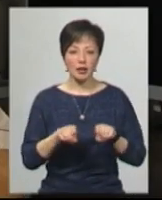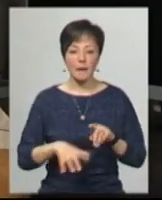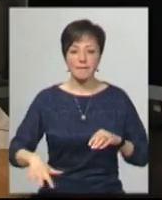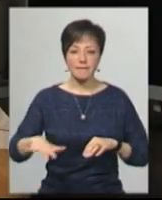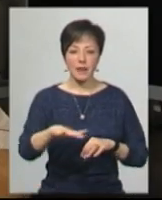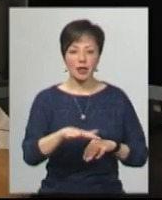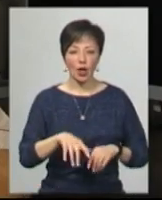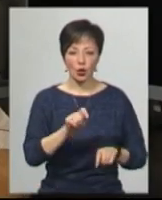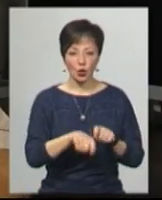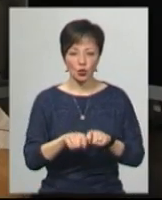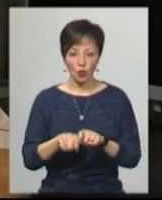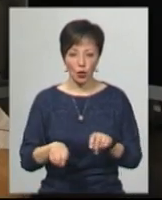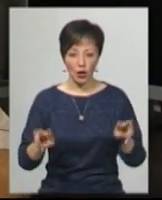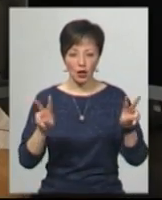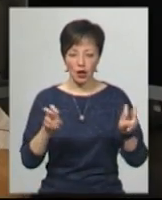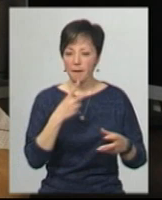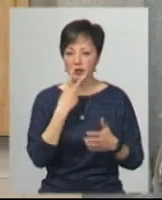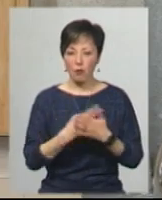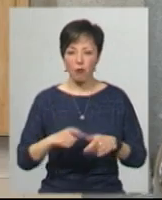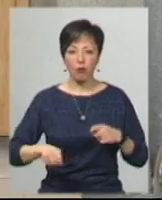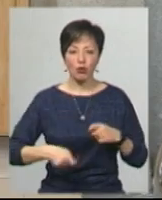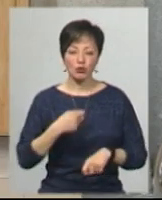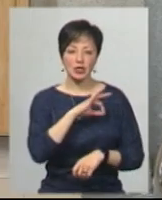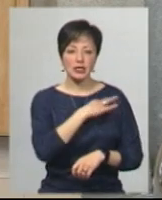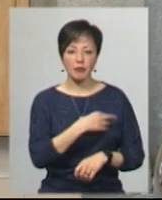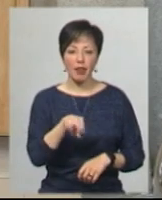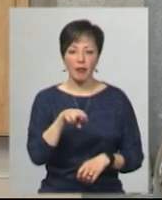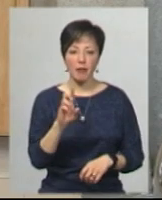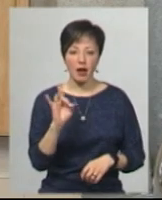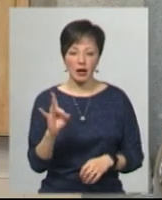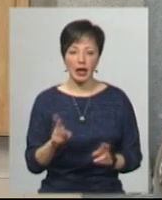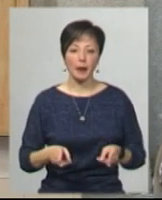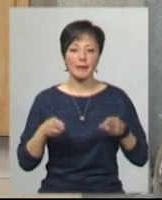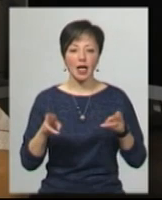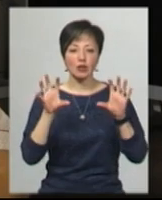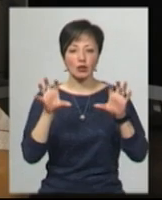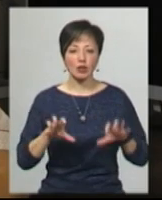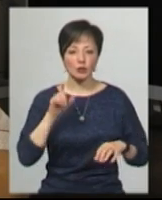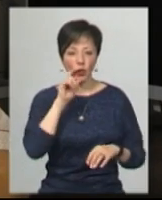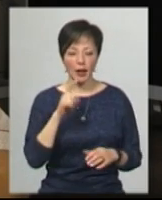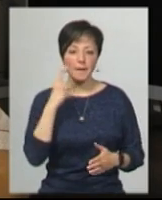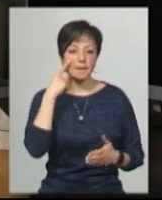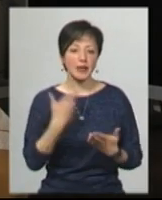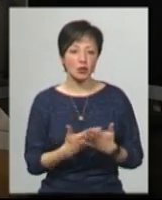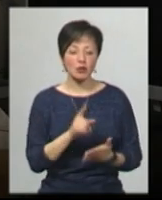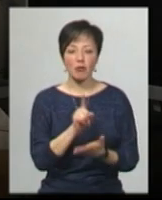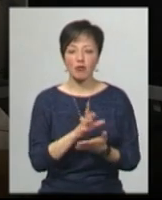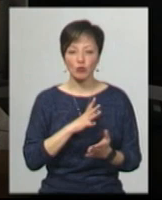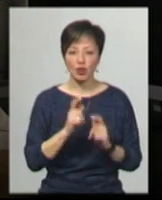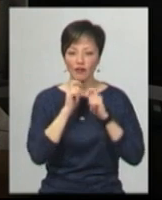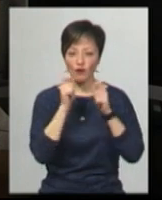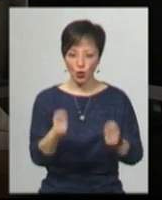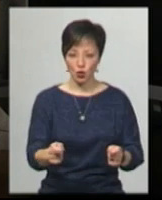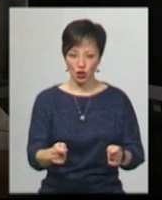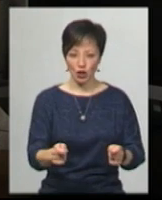громадський контроль» Віктор Колбанцев вбачає порушення слідчими ДБР кримінального законодавства України. Підозра повинна була бути вручена.